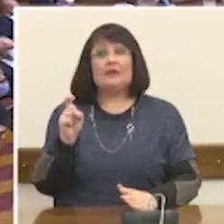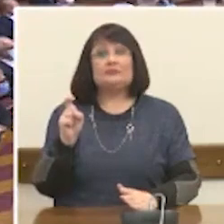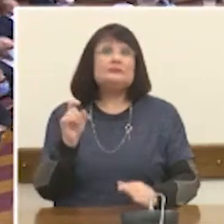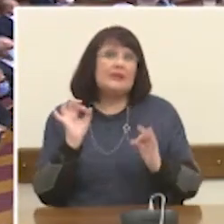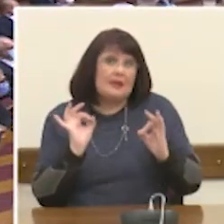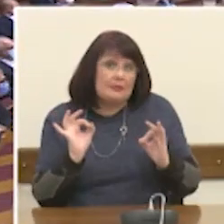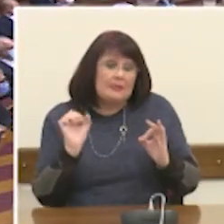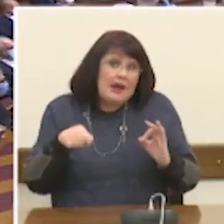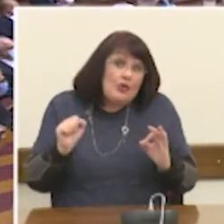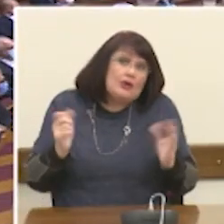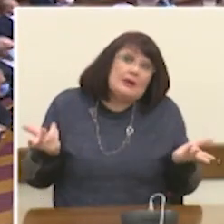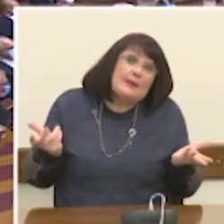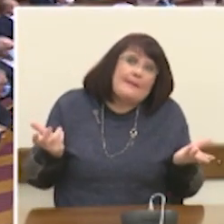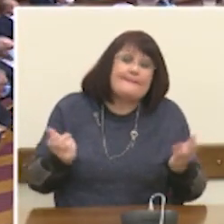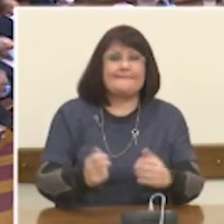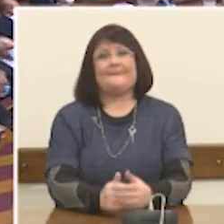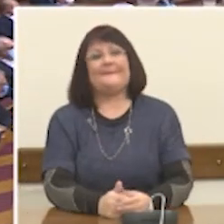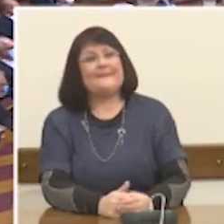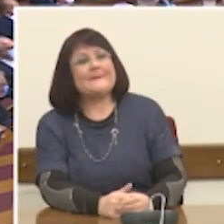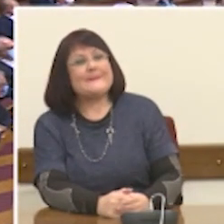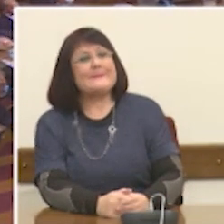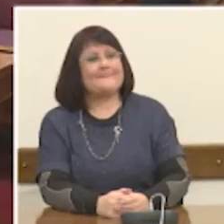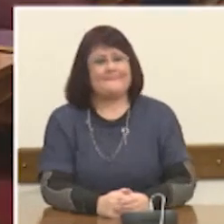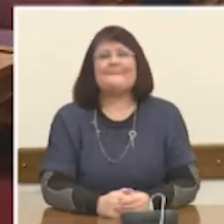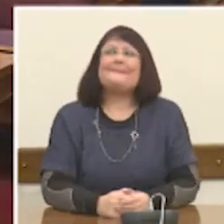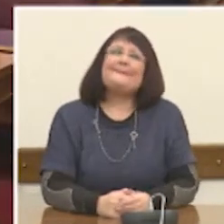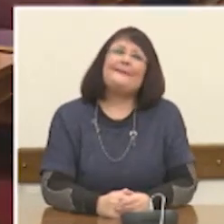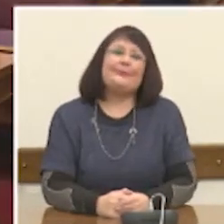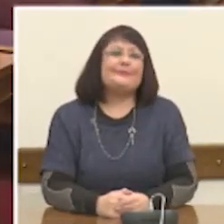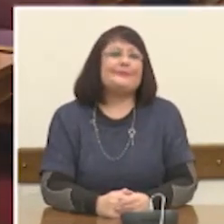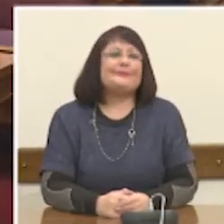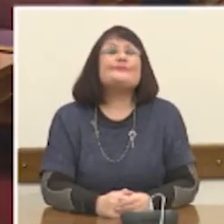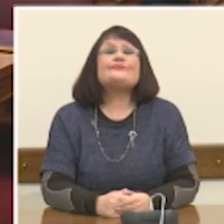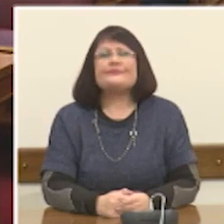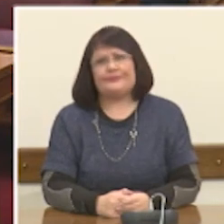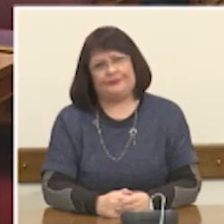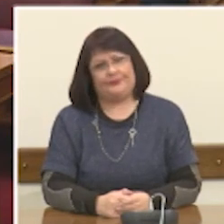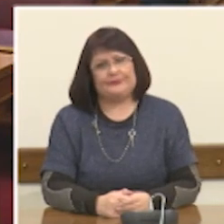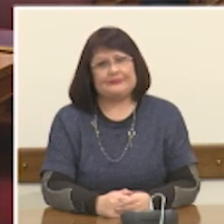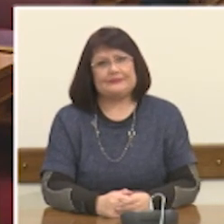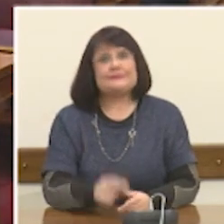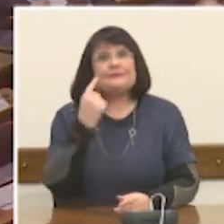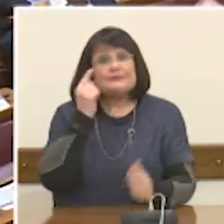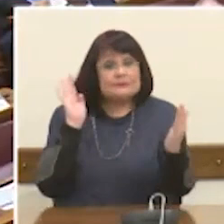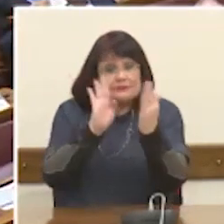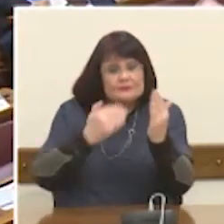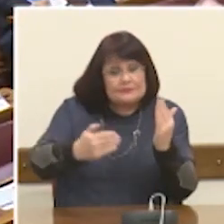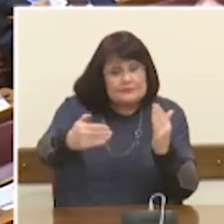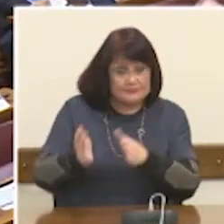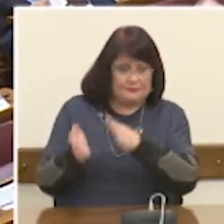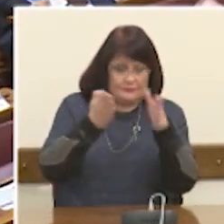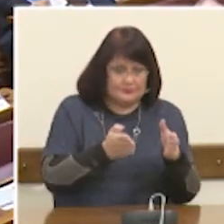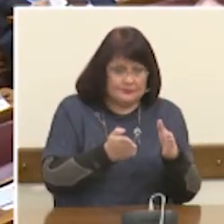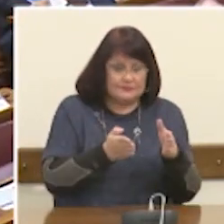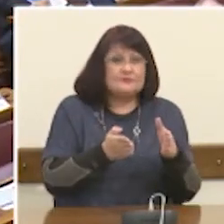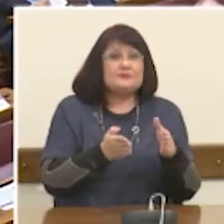έδειξε η απογραφή του 11 και ο τρόπος με τον οποίο θα αντιμετωπιστεί από τη μία η μεγάλη